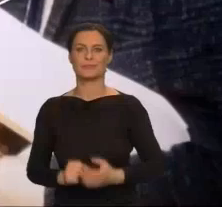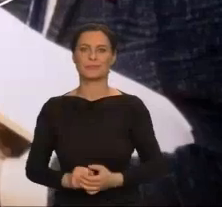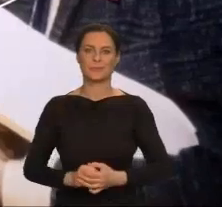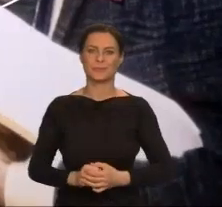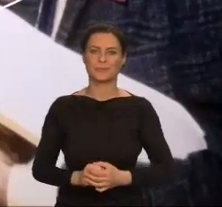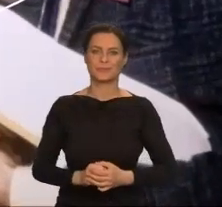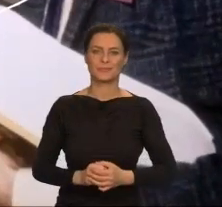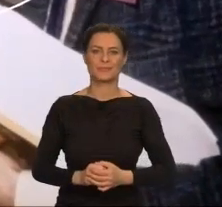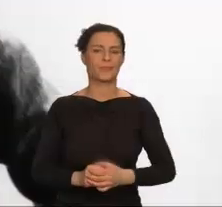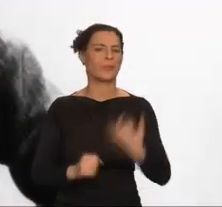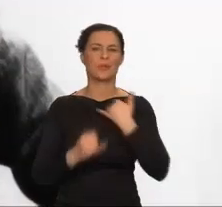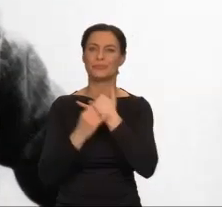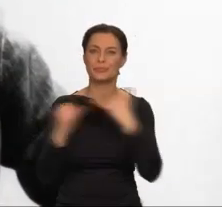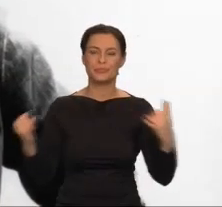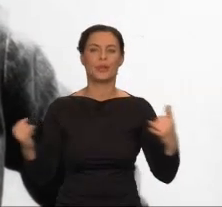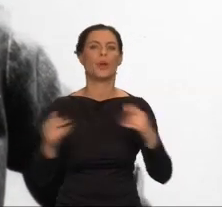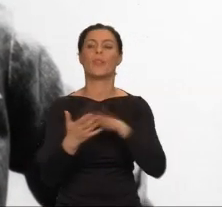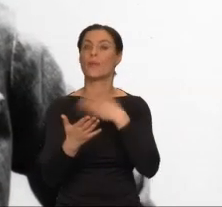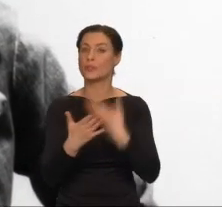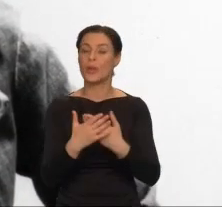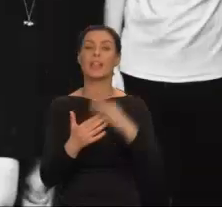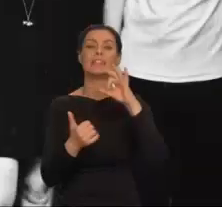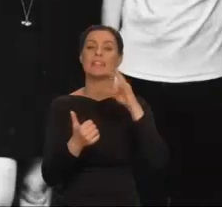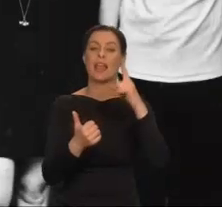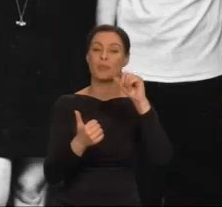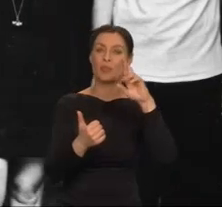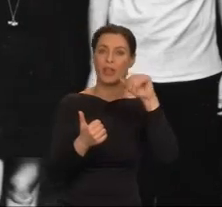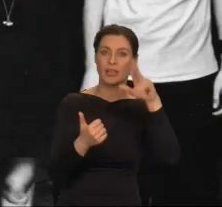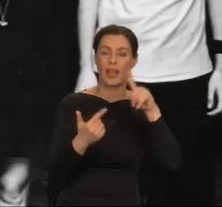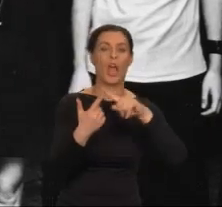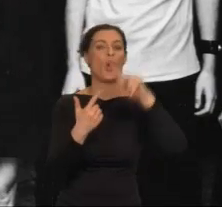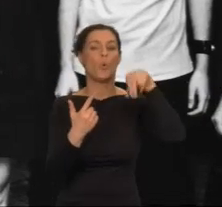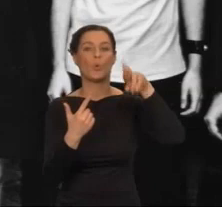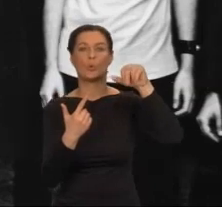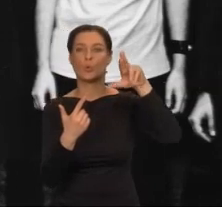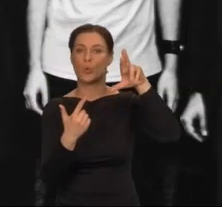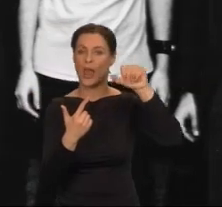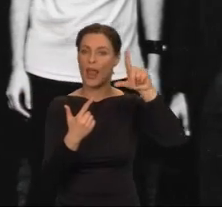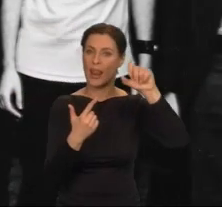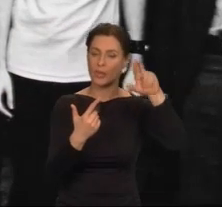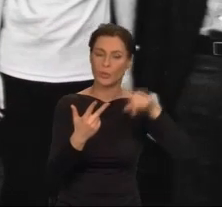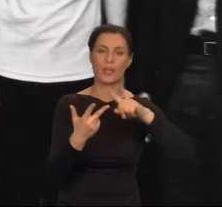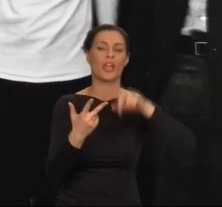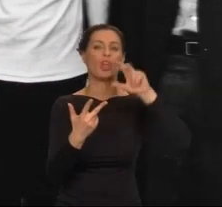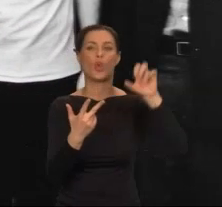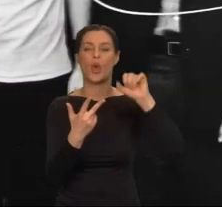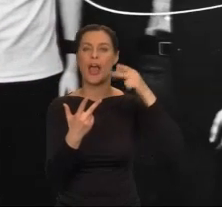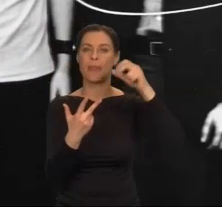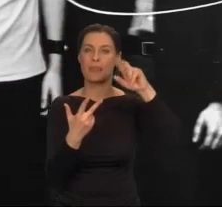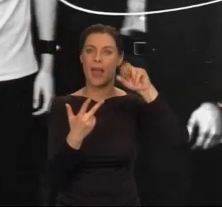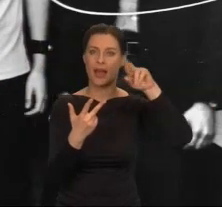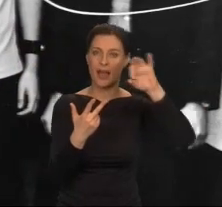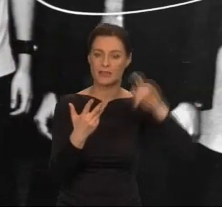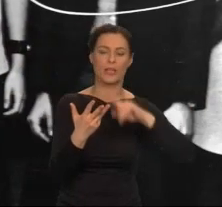Byli wśród nich ludzie tacy jak Samuel Delaney, Ursula Le Guin, Joanna Russ, wiele